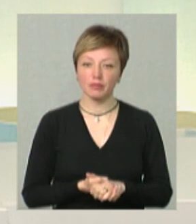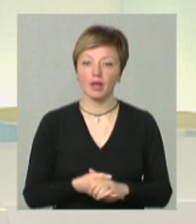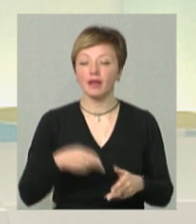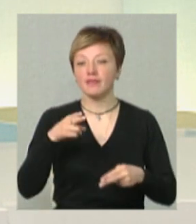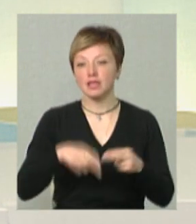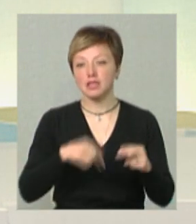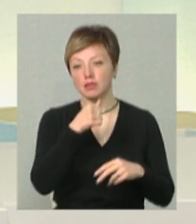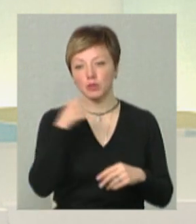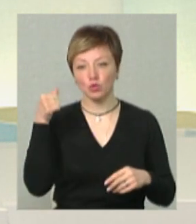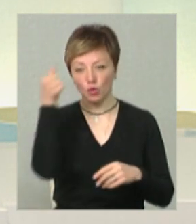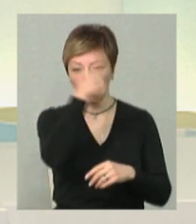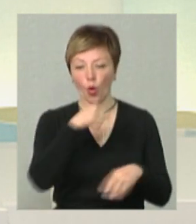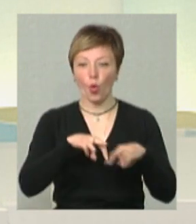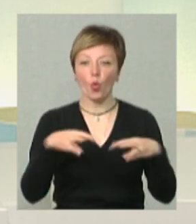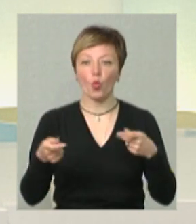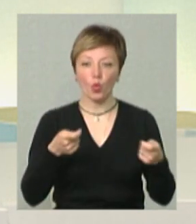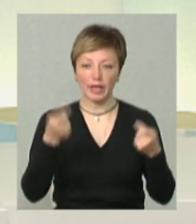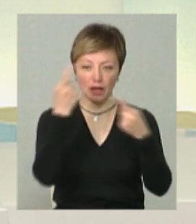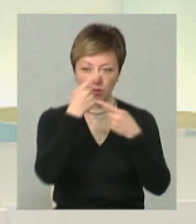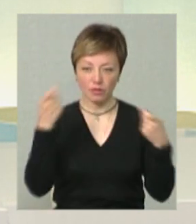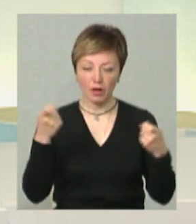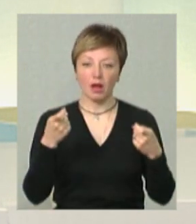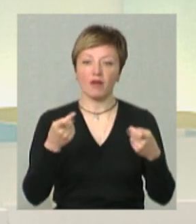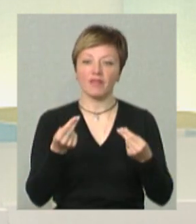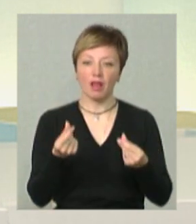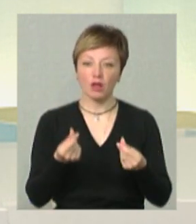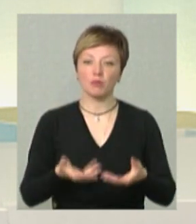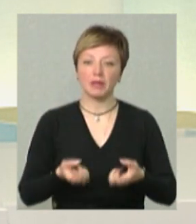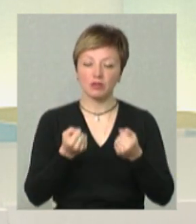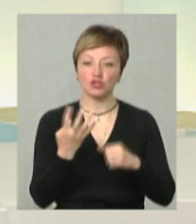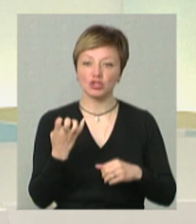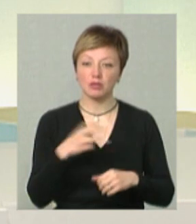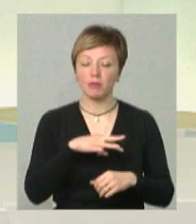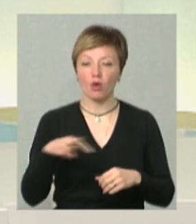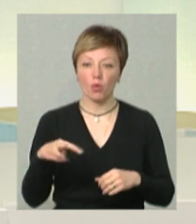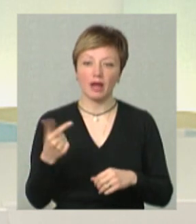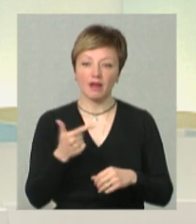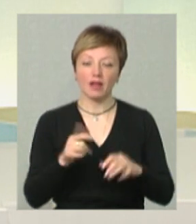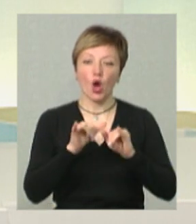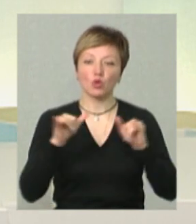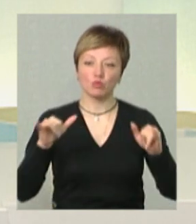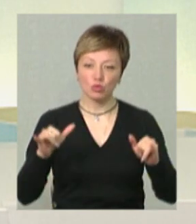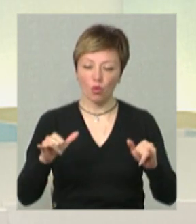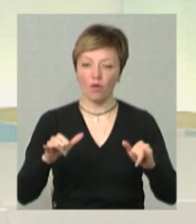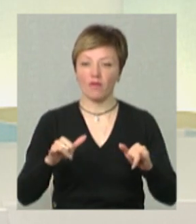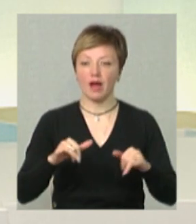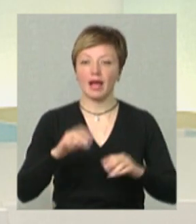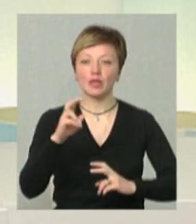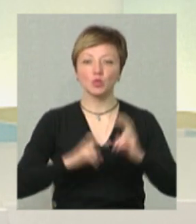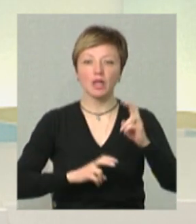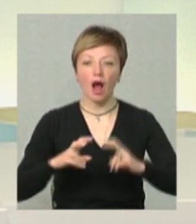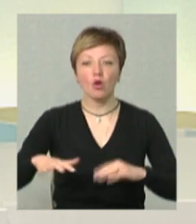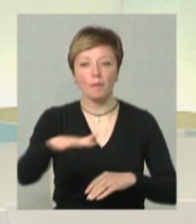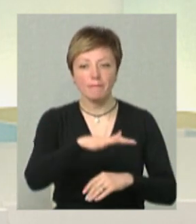минулого року уряд вже анонсував фінансову підтримку в 400 мільйонів ривень на розбудову інфраструктури індустріальних парків. Розглядалися